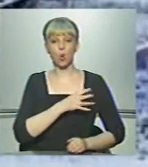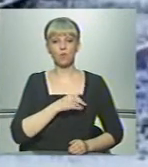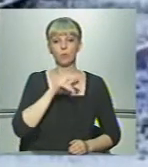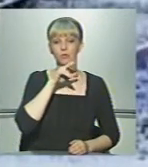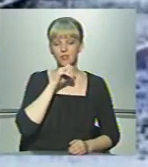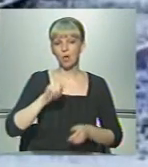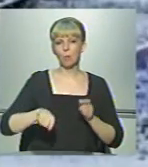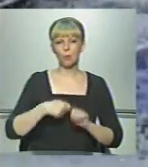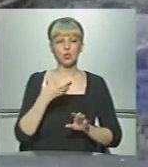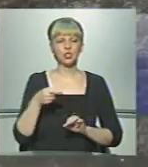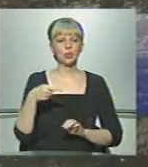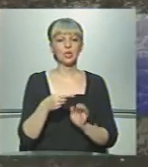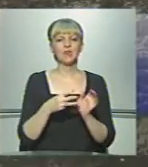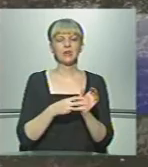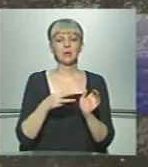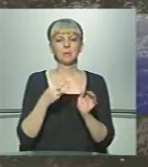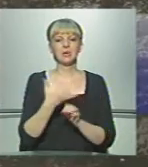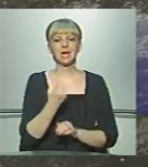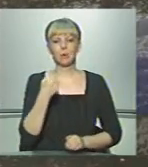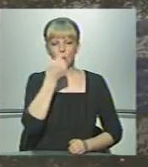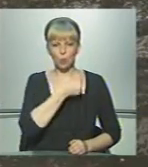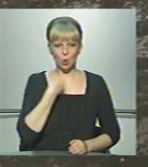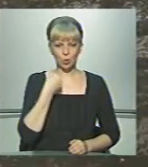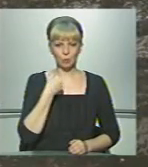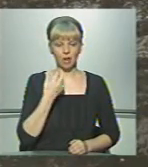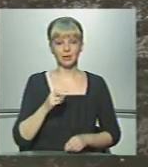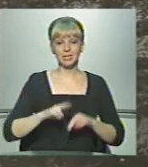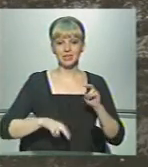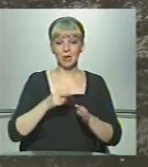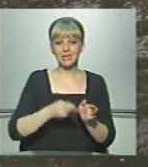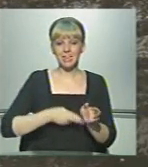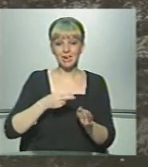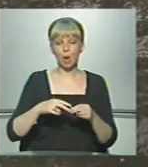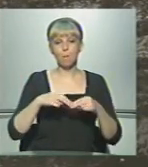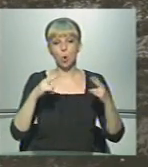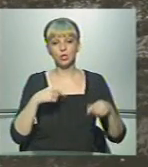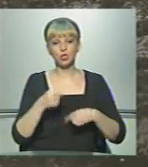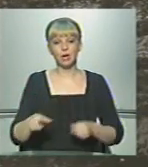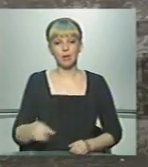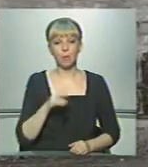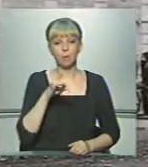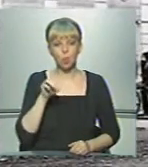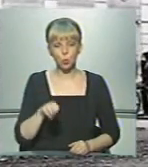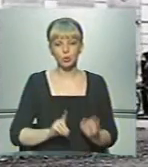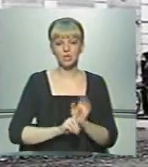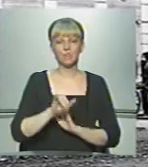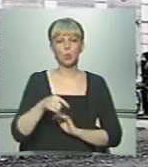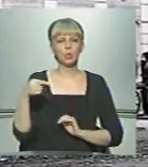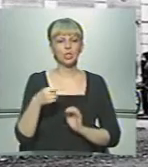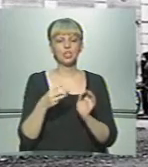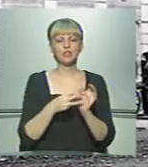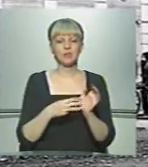Чернівцями порушували ще у 1851 році. Але зведення залізничного моста через річку Пруд почалось аж у